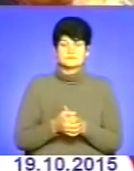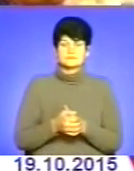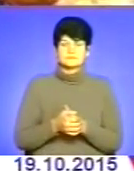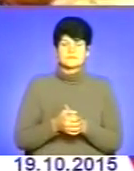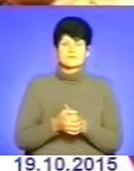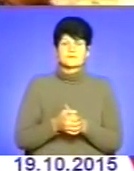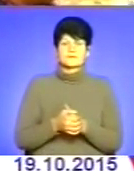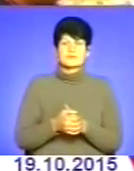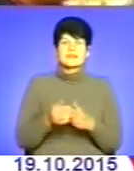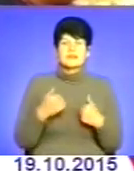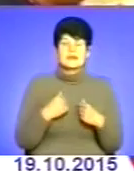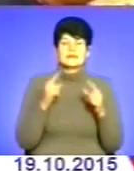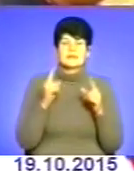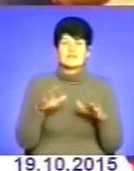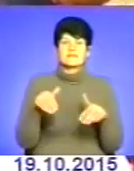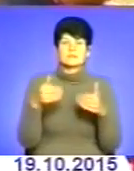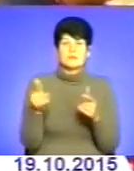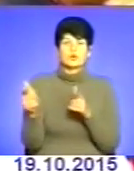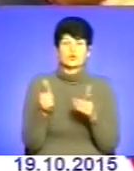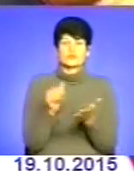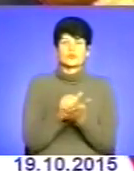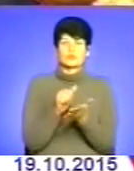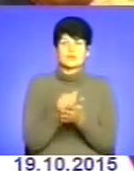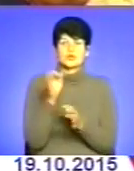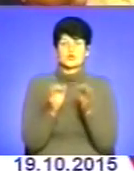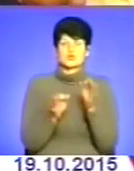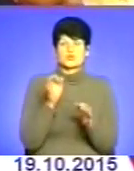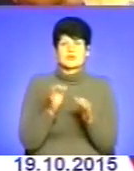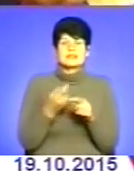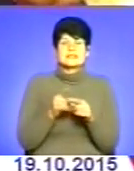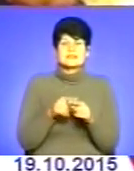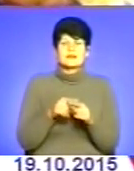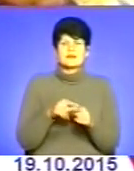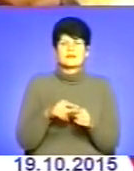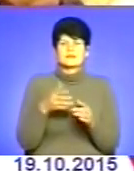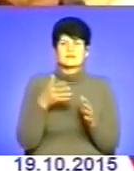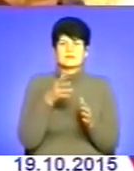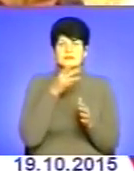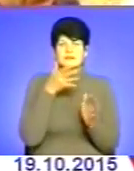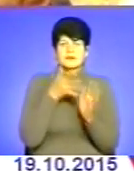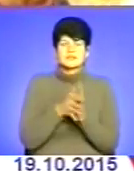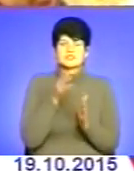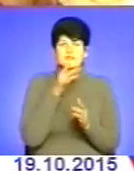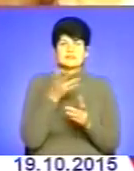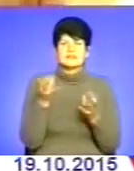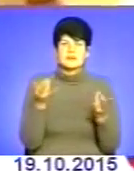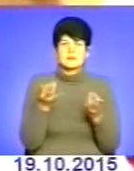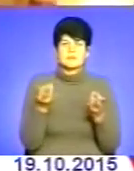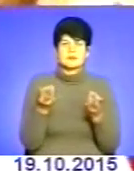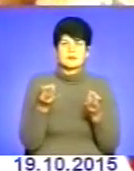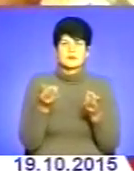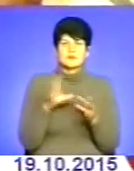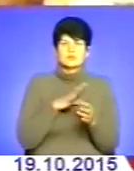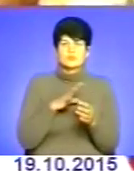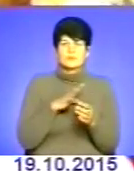Я навіть вам дам вже готові папери судові Це літа, пройшли, це марно це Ви просто рухайте, щоб була почва під Бураком